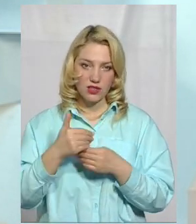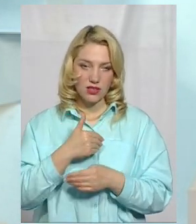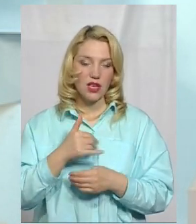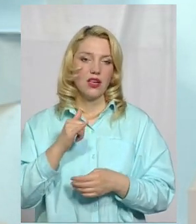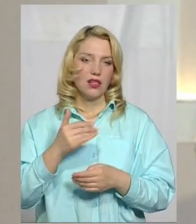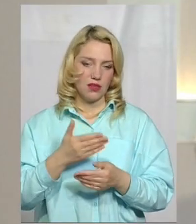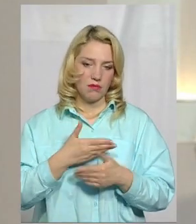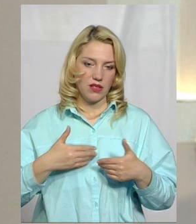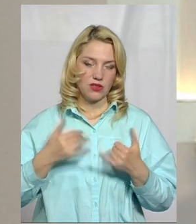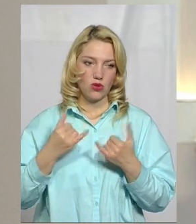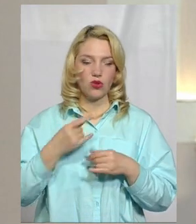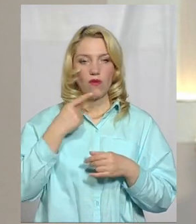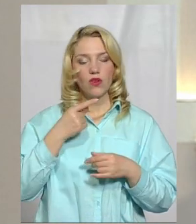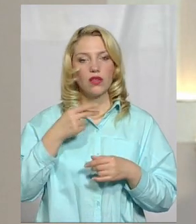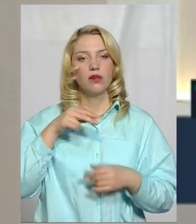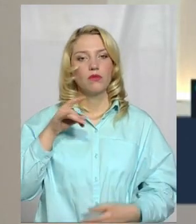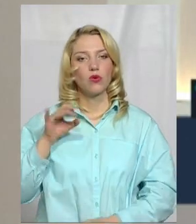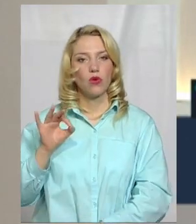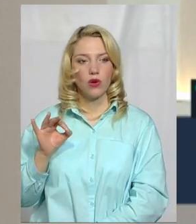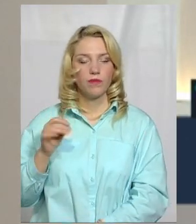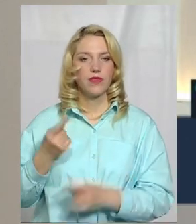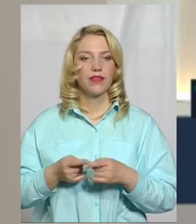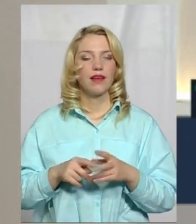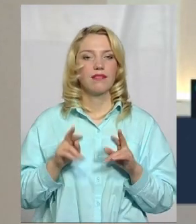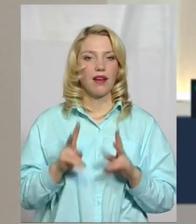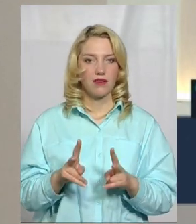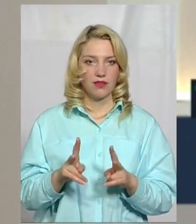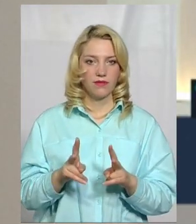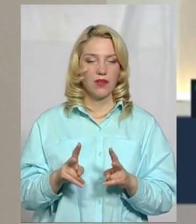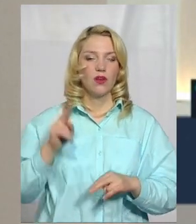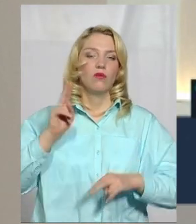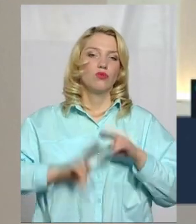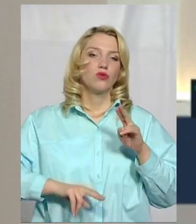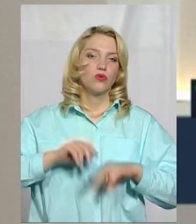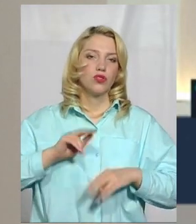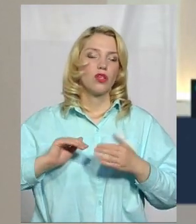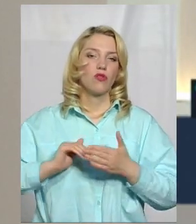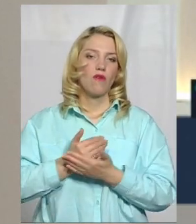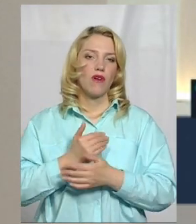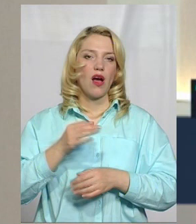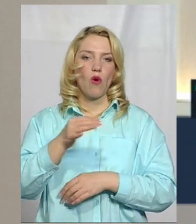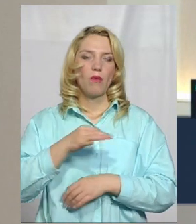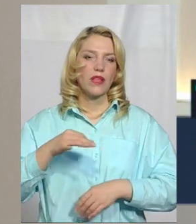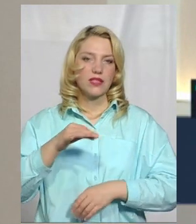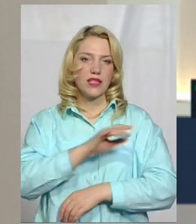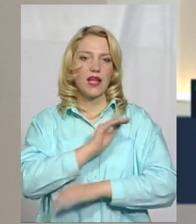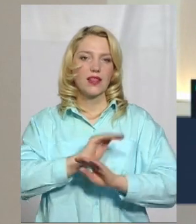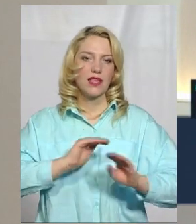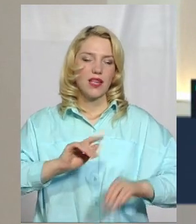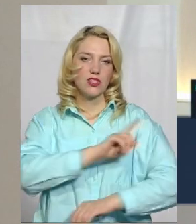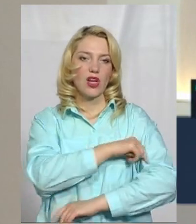Ми говорили сьогодні про те, як будується нова обласна